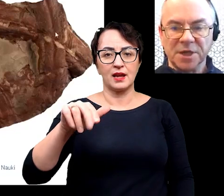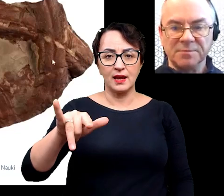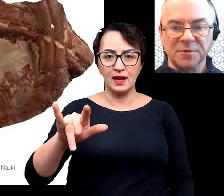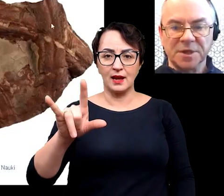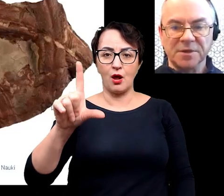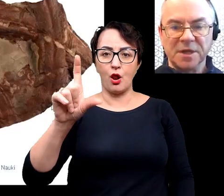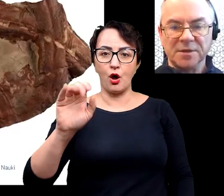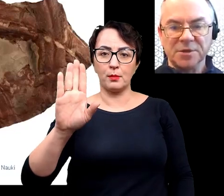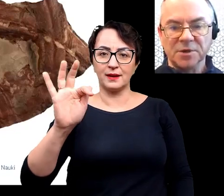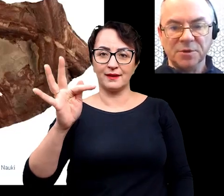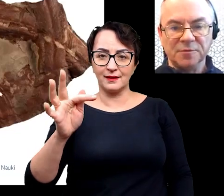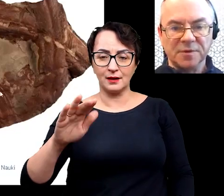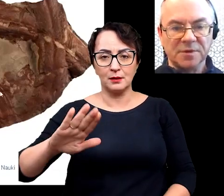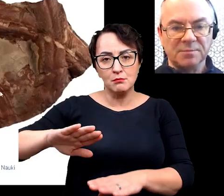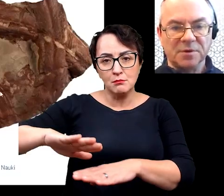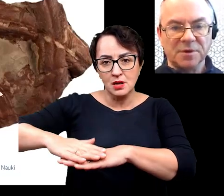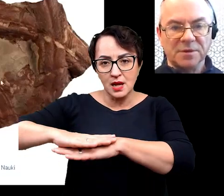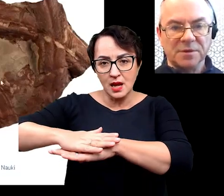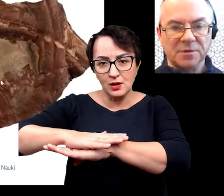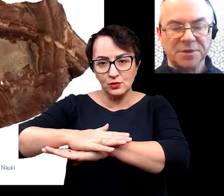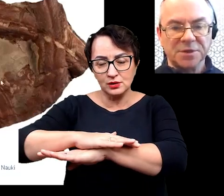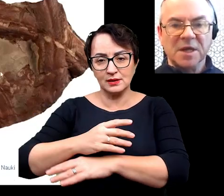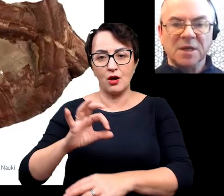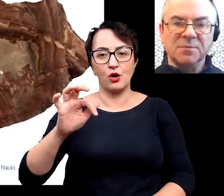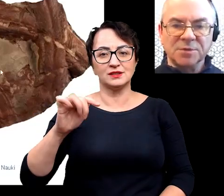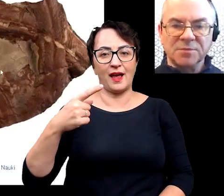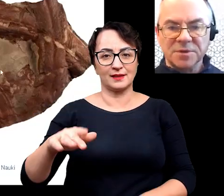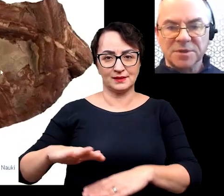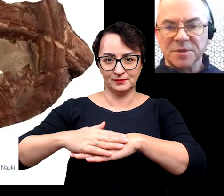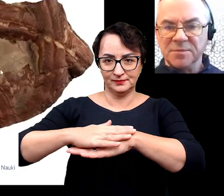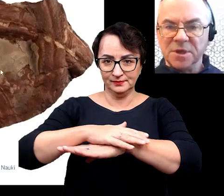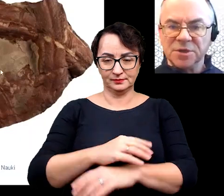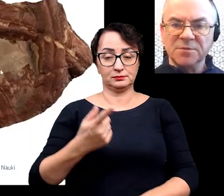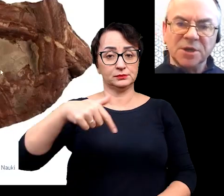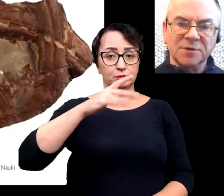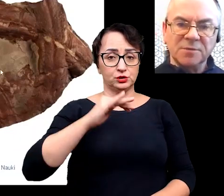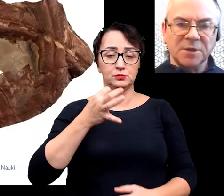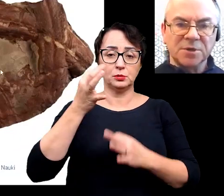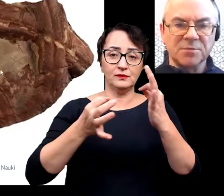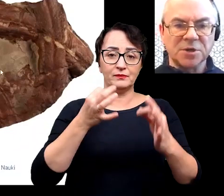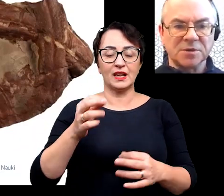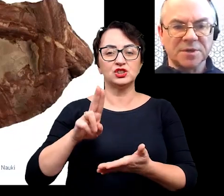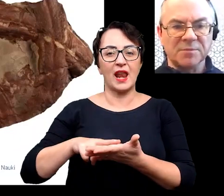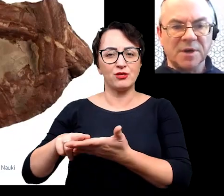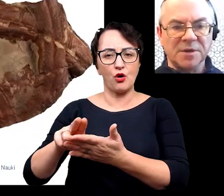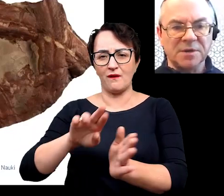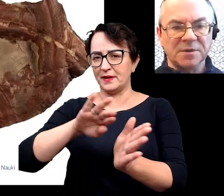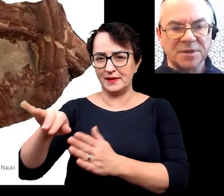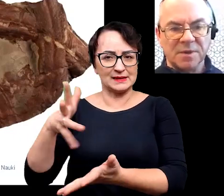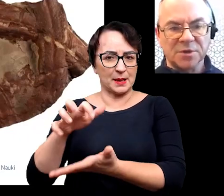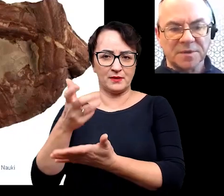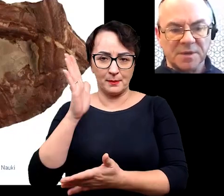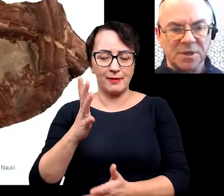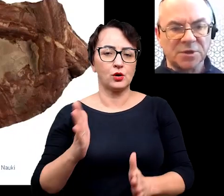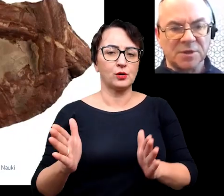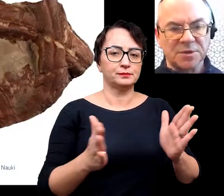ślady pełzania i trylobitów po osadzie. My możemy skamieniałościami śladowymi, nie będziemy się zajmowali,